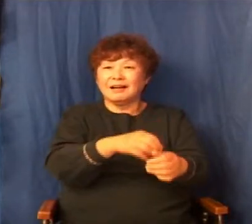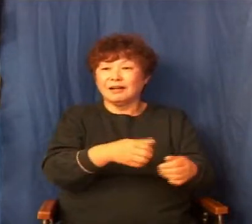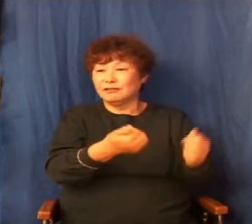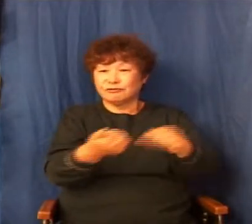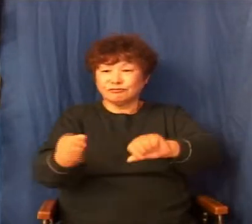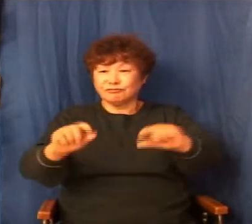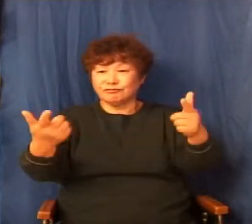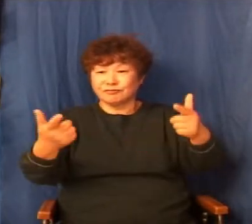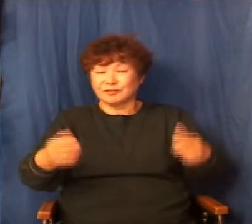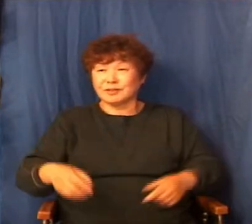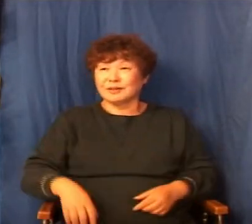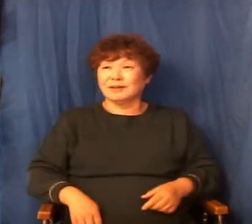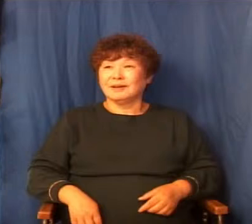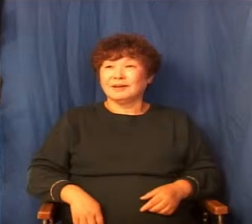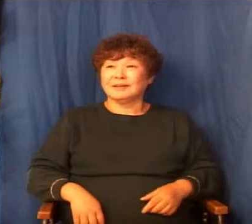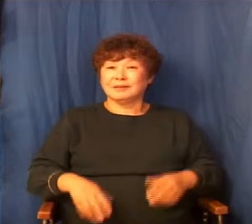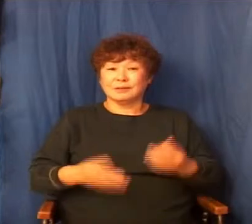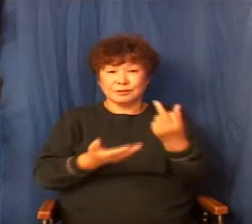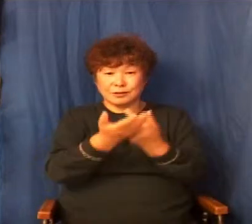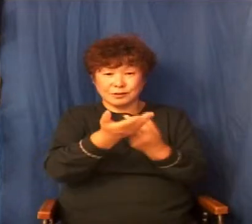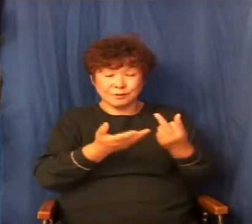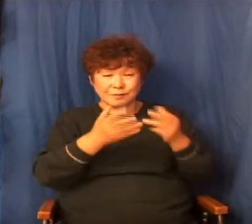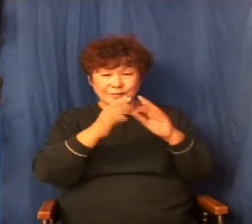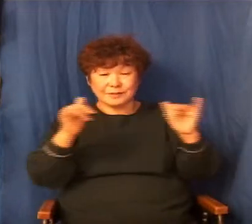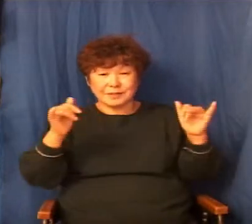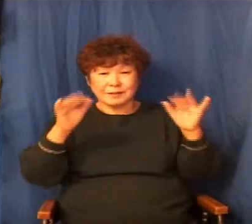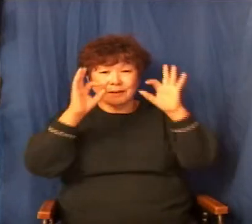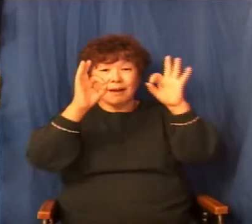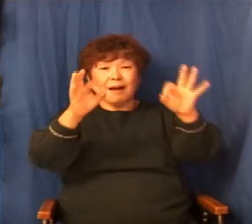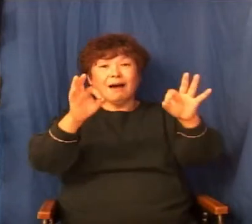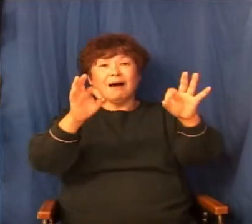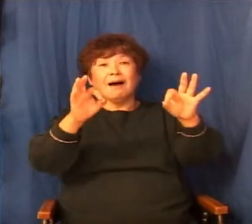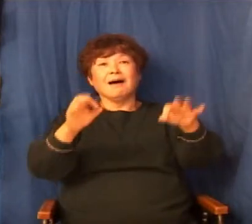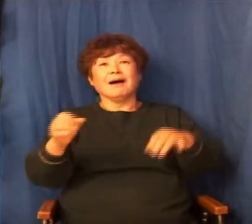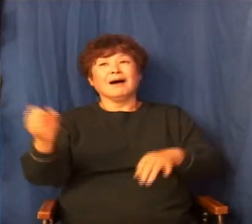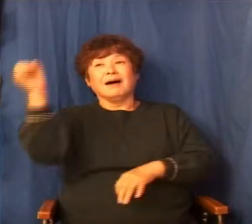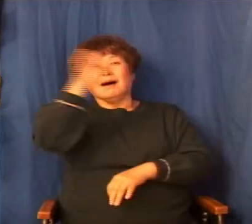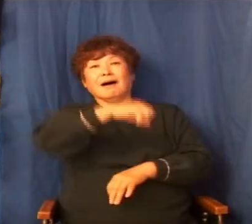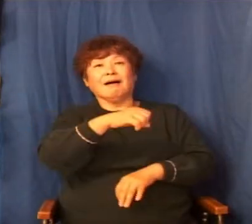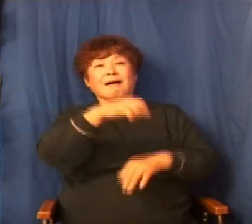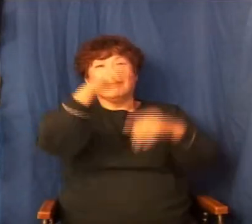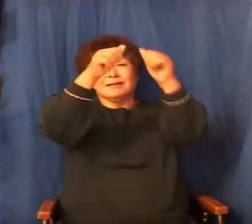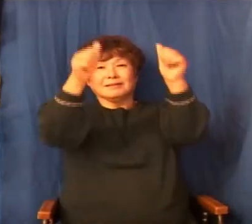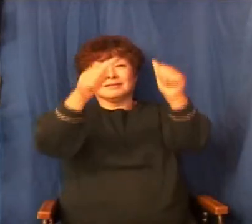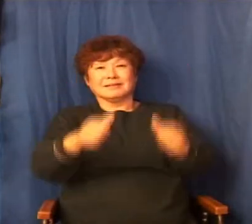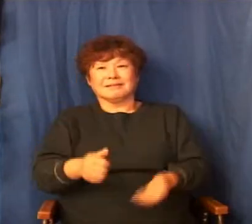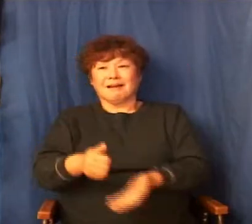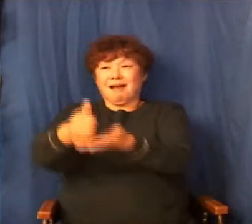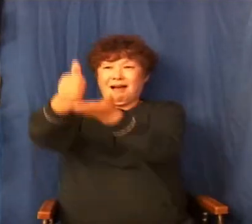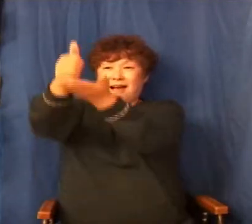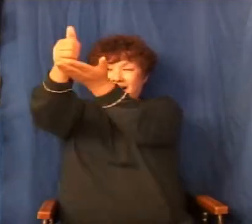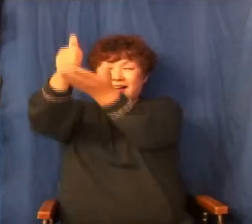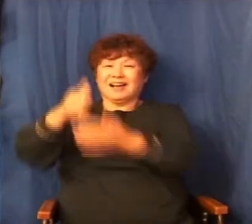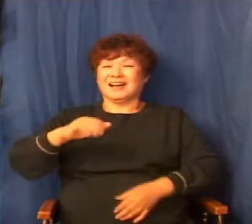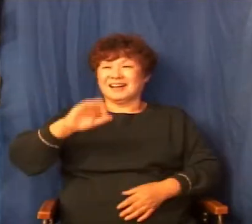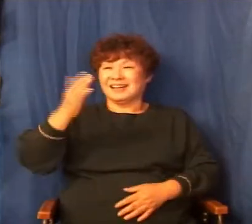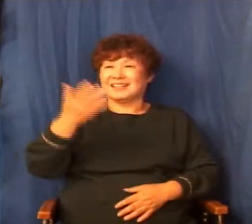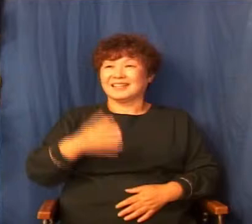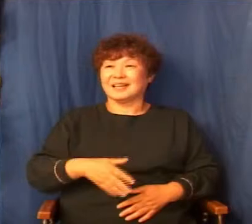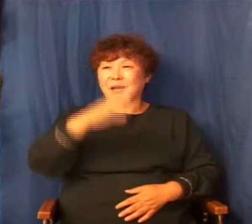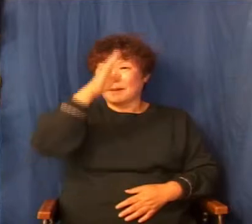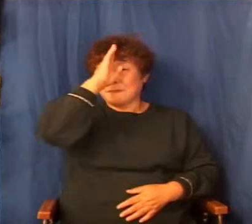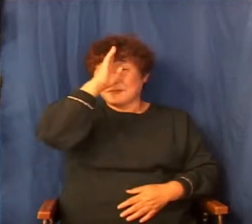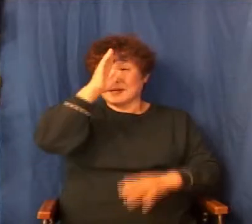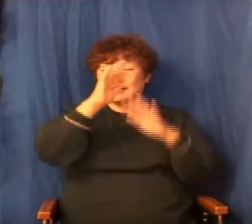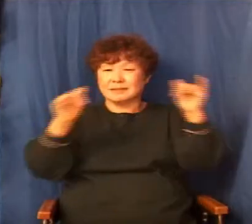안 하더라 그럼 섬 사람들이 어떻게 보겠습니까 굉장히 우러러볼 거 아닙니까 그리고 병든